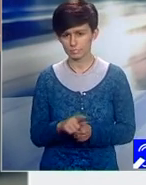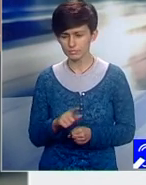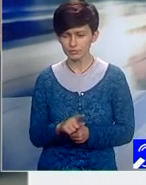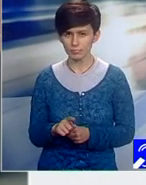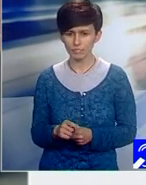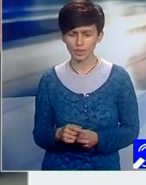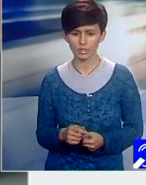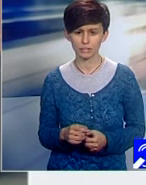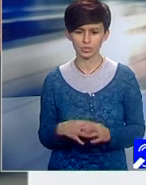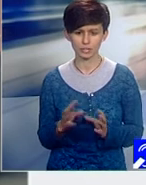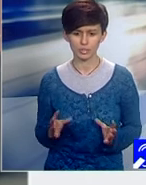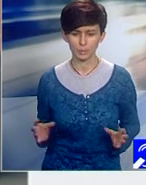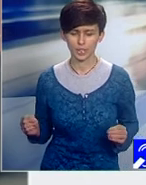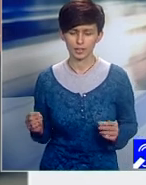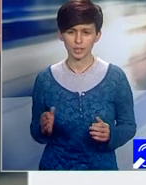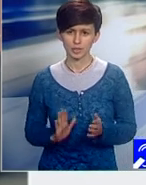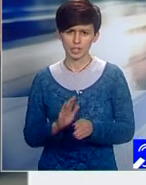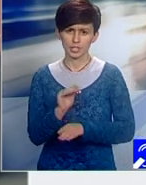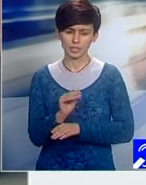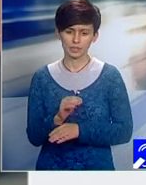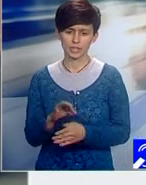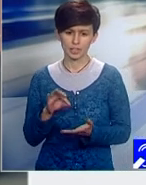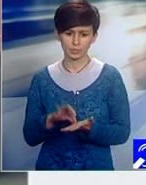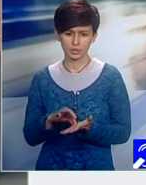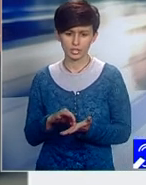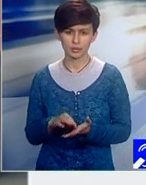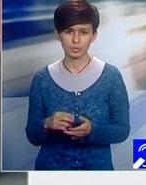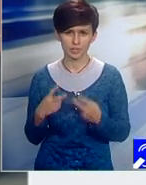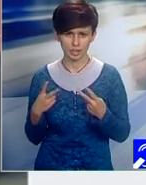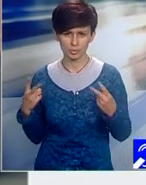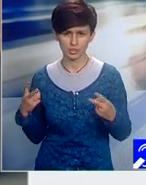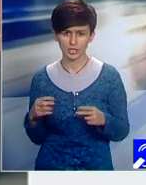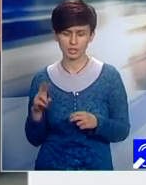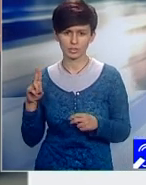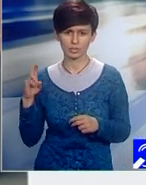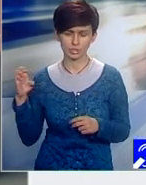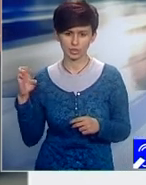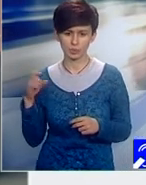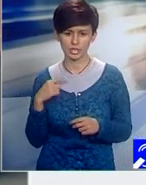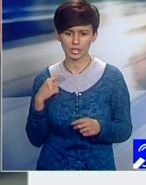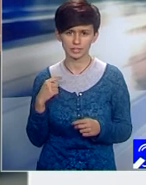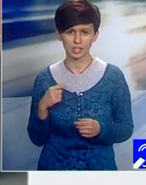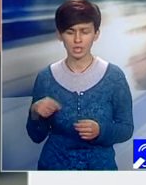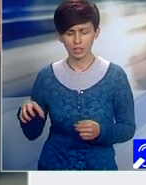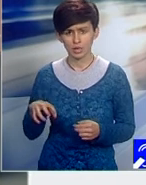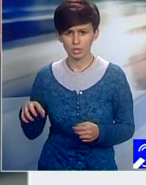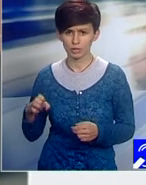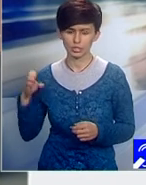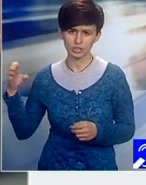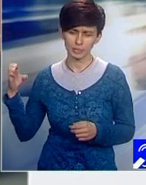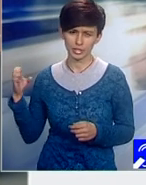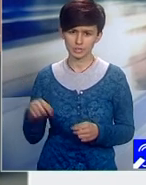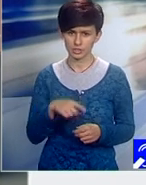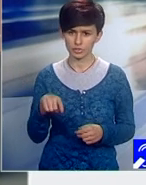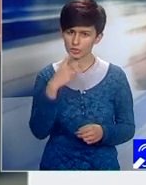România devine un punct cheie în Uniunea Europeană. Este punctul cel mai estic și am văzut în